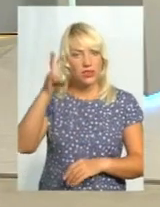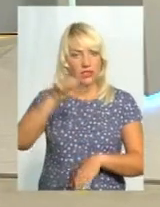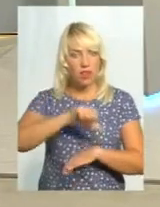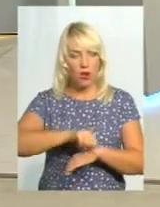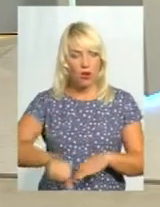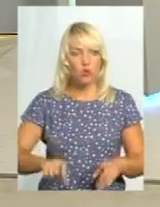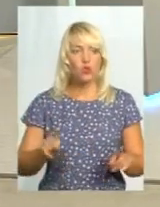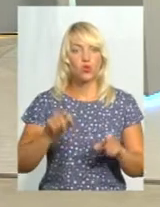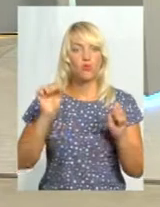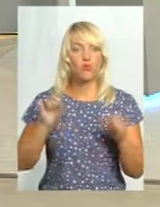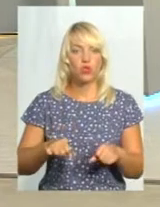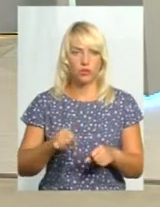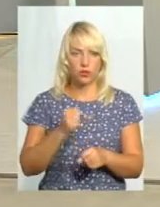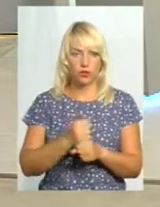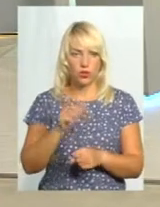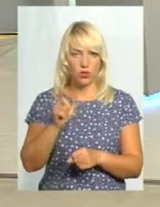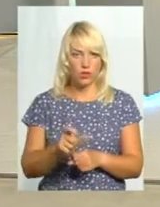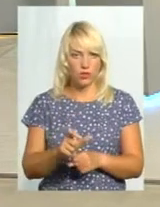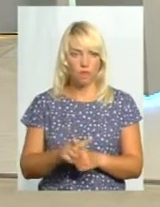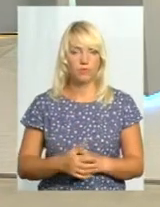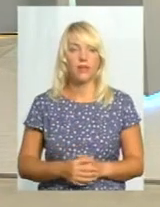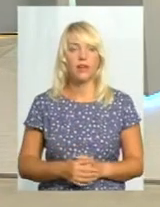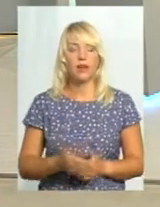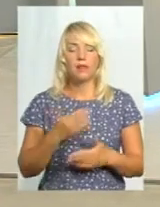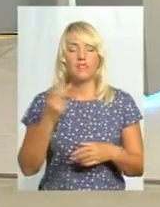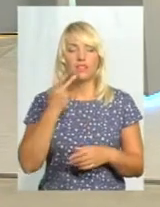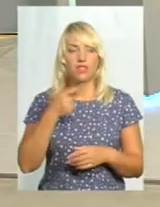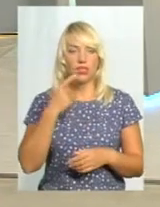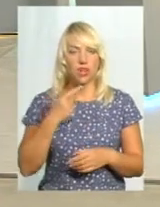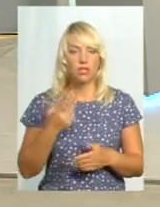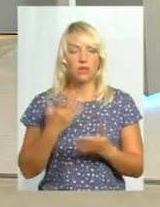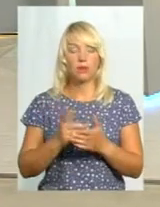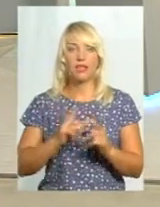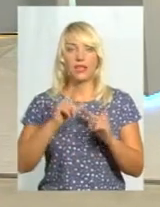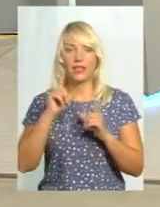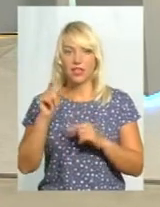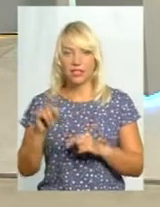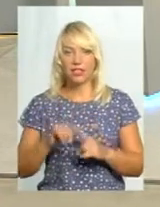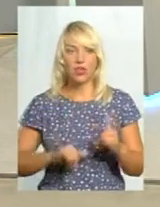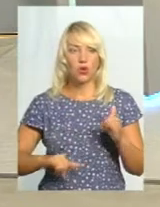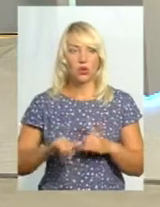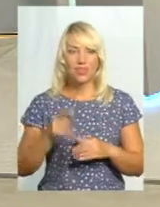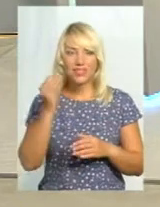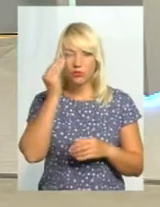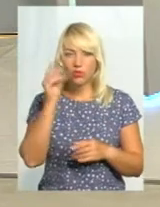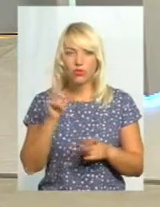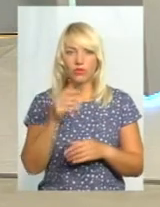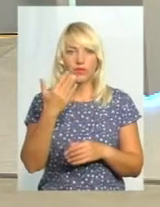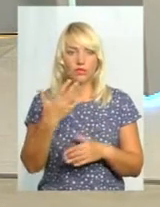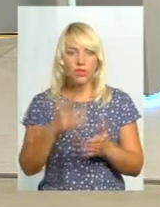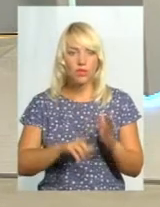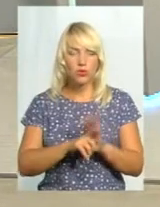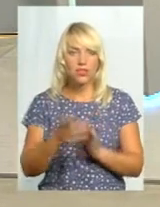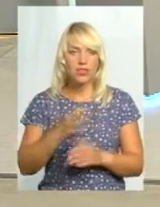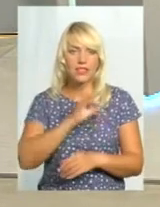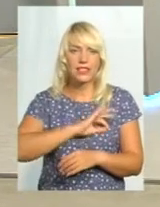врятуватися? Ми завжди кажемо, їдете кудись по дорозі, підозрюєте тільки, що вас вже починають експлуатувати,